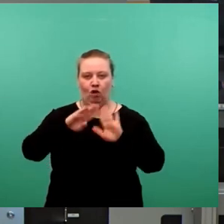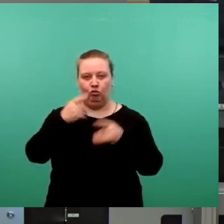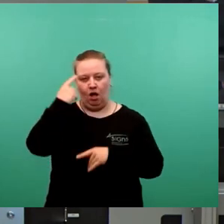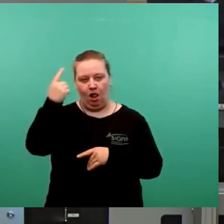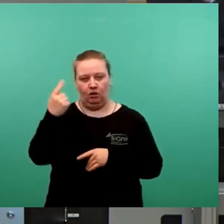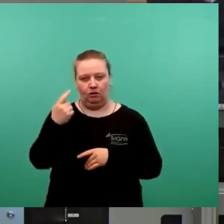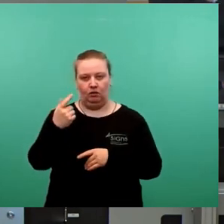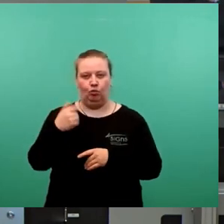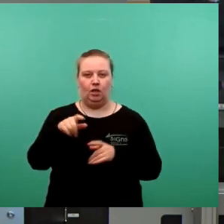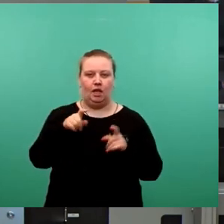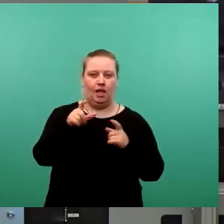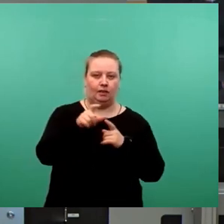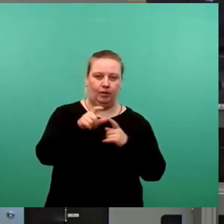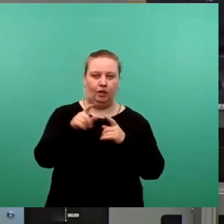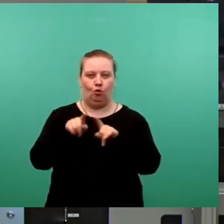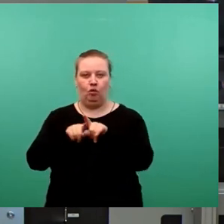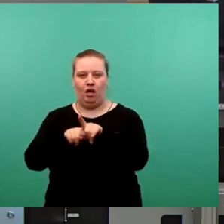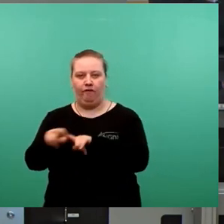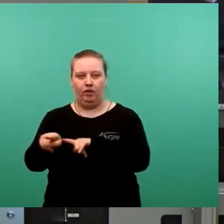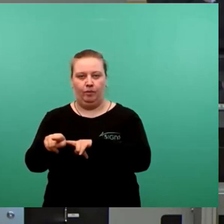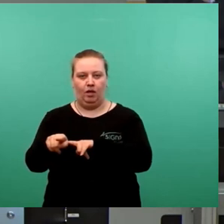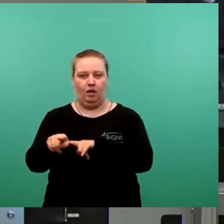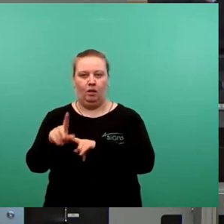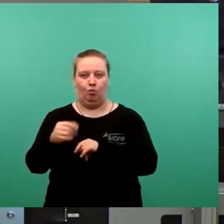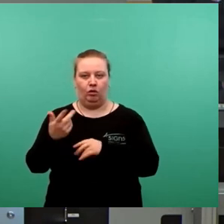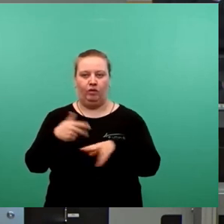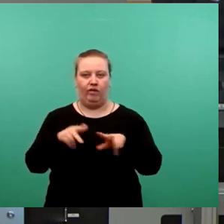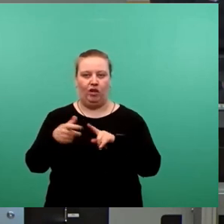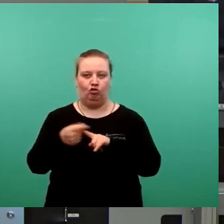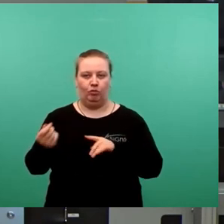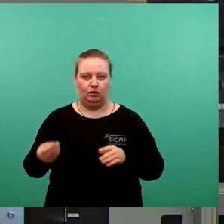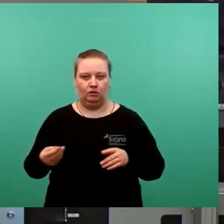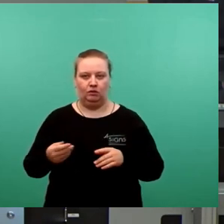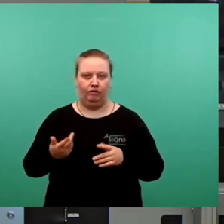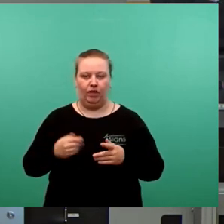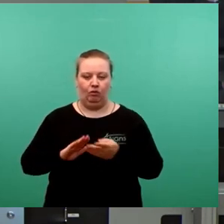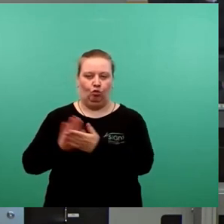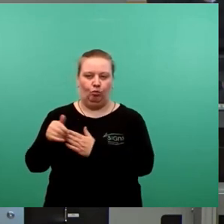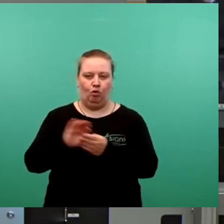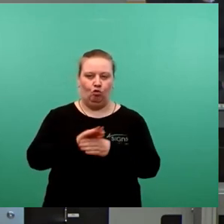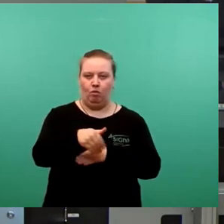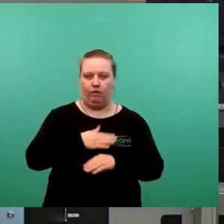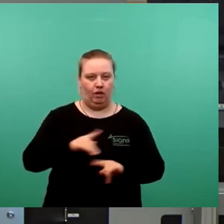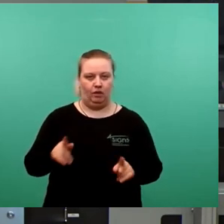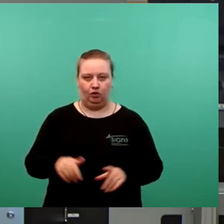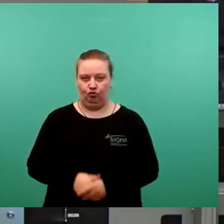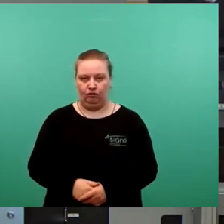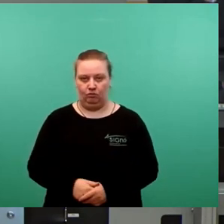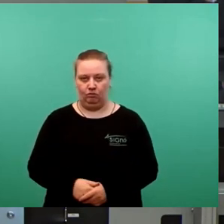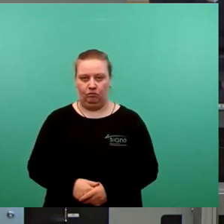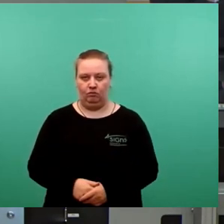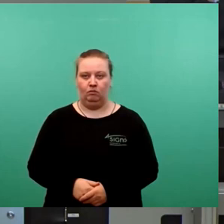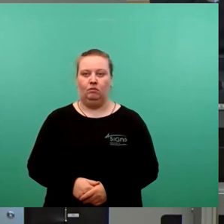die SPD und die FDP bei der Besetzung der Verwaltungsspitze zu übergehen. Das wird sowohl dem